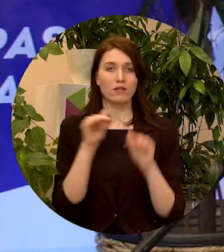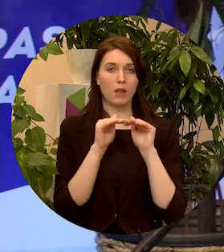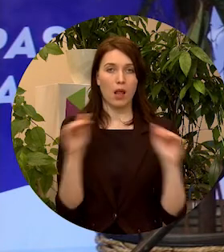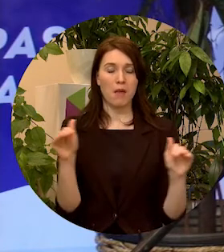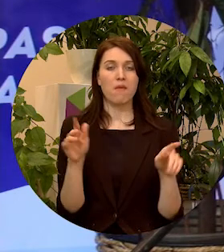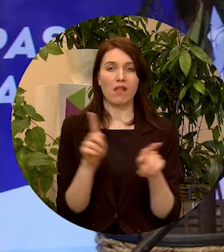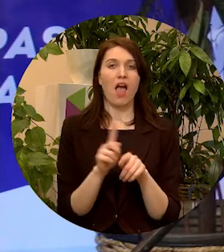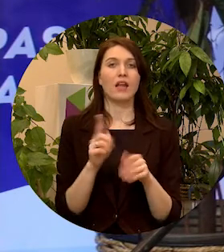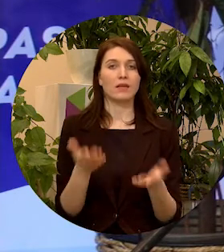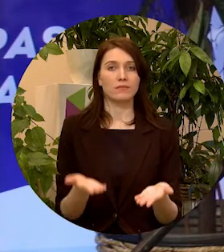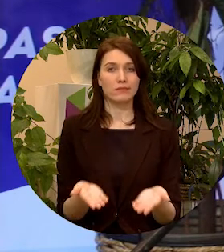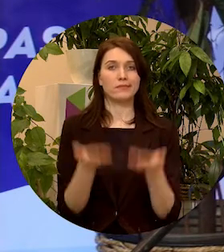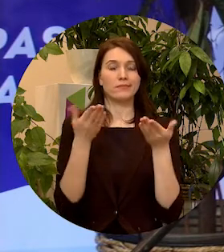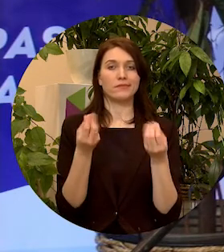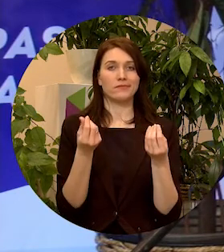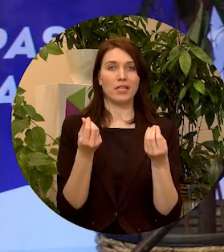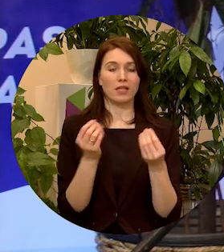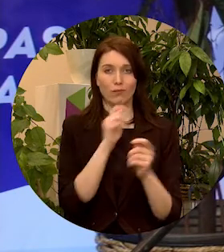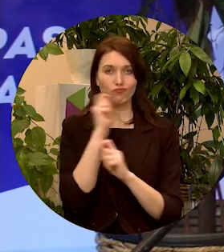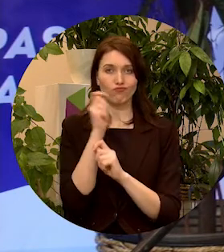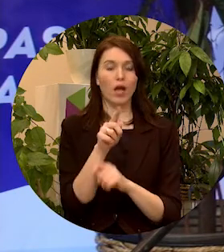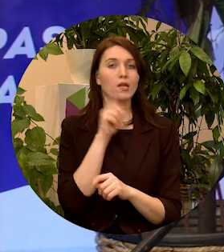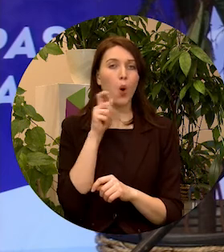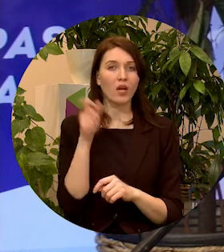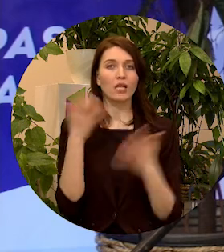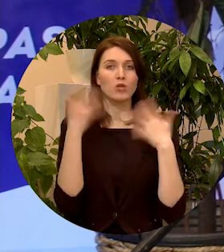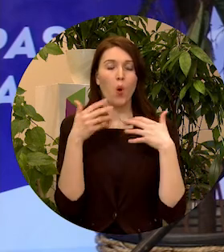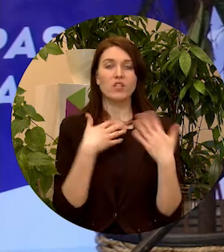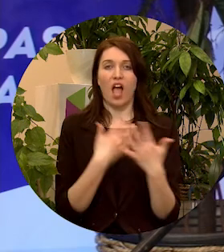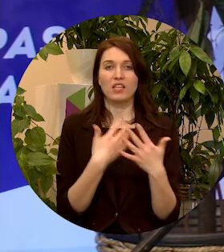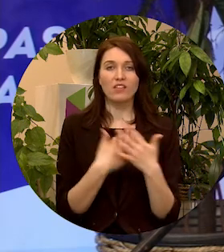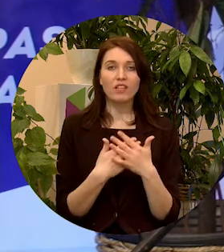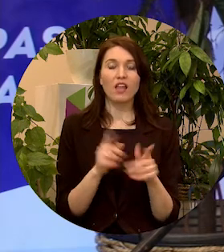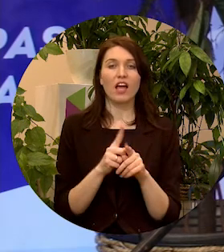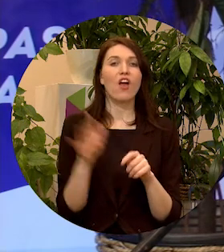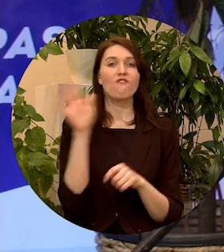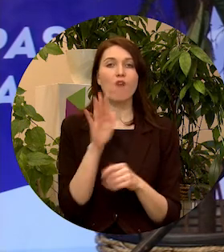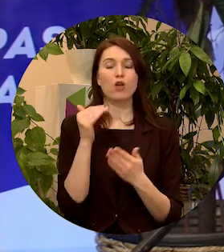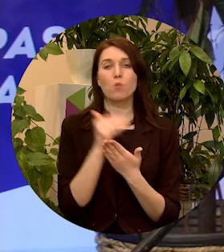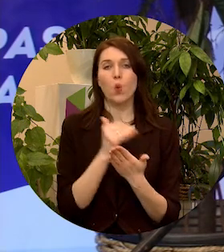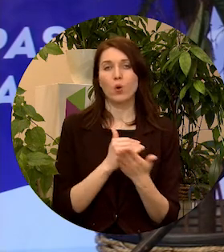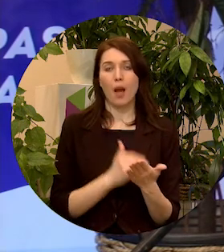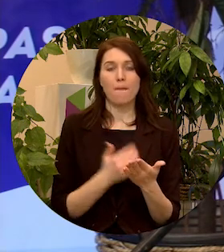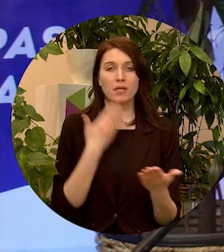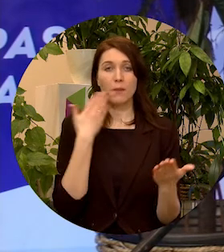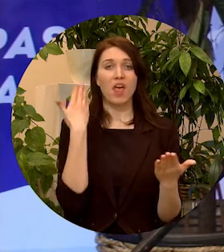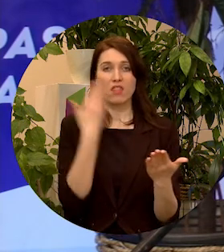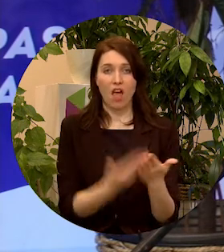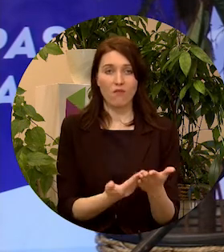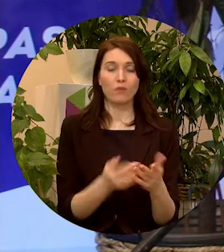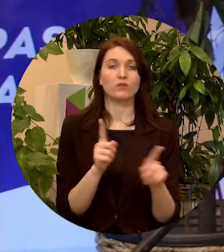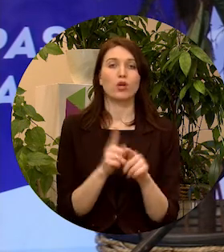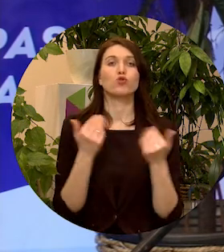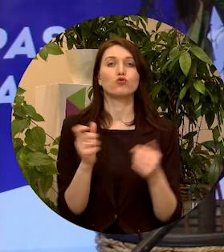ir celt šis finansējums jaunatnes politikas aktivitātēm un valsts programmas piedāvājumam. Un arī tieši